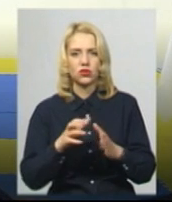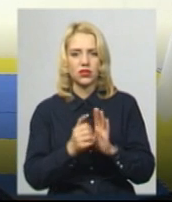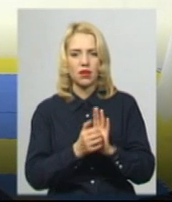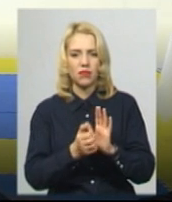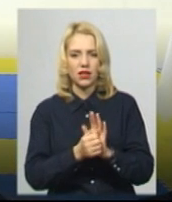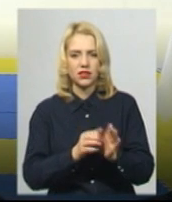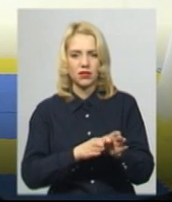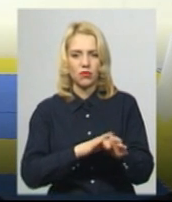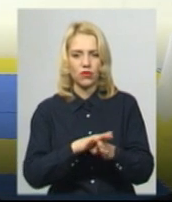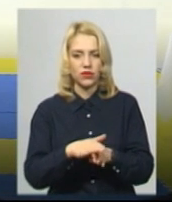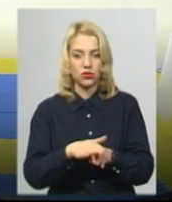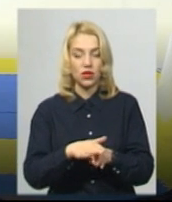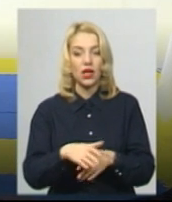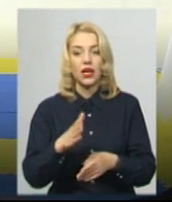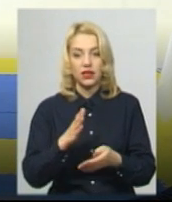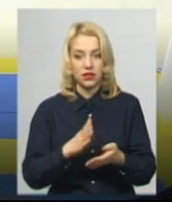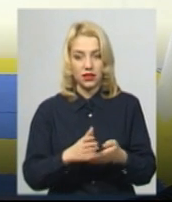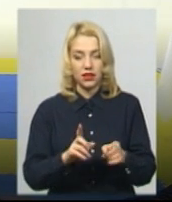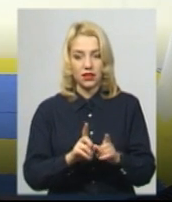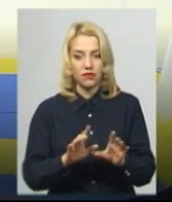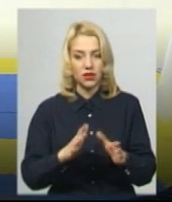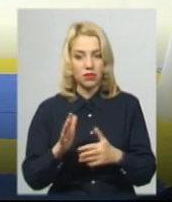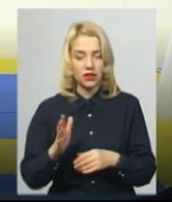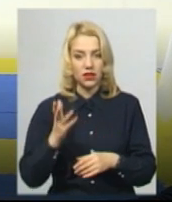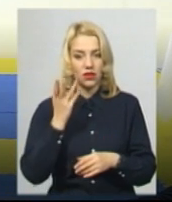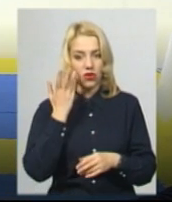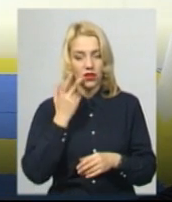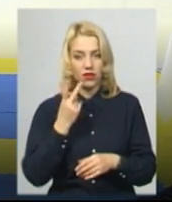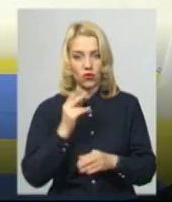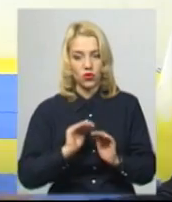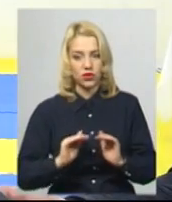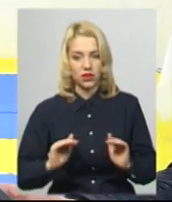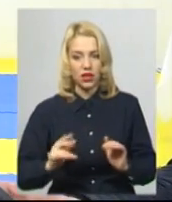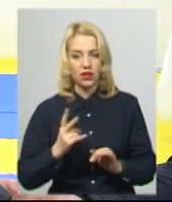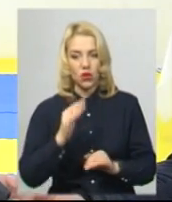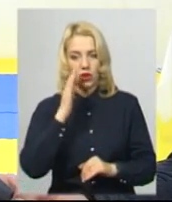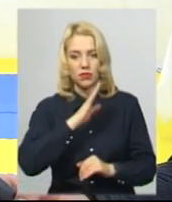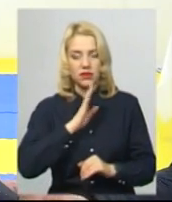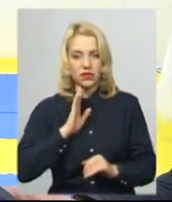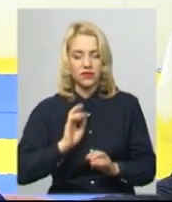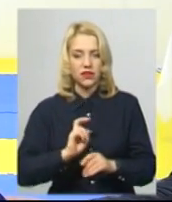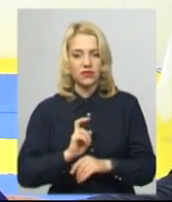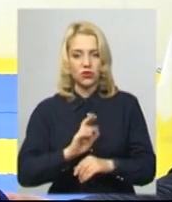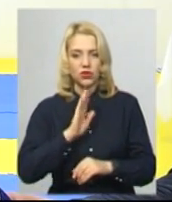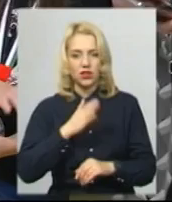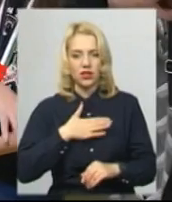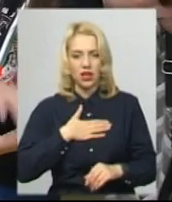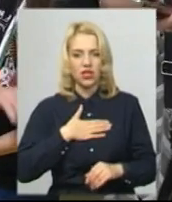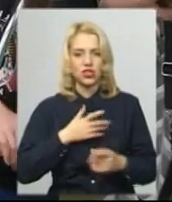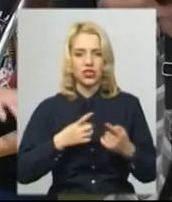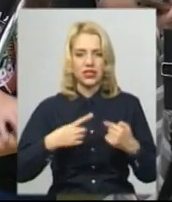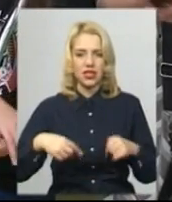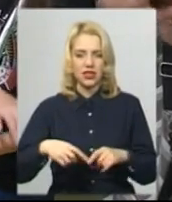майже повністю. Є такі от випадки, де двоє дітей і двоє батьків відвідують наші секції джиу-джитсу.